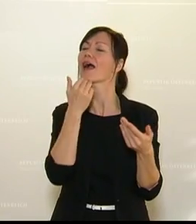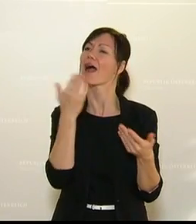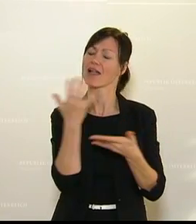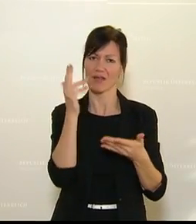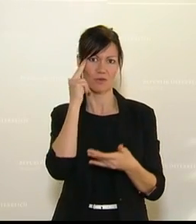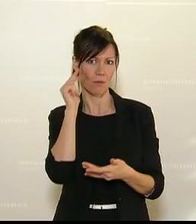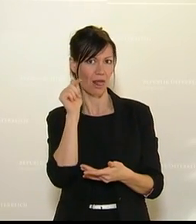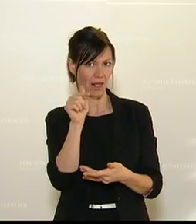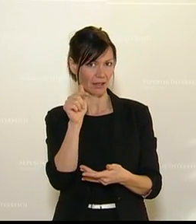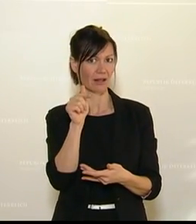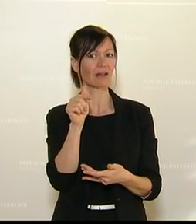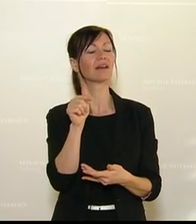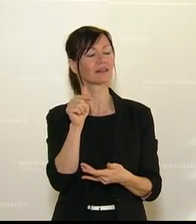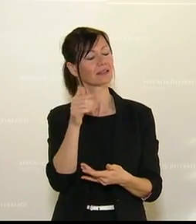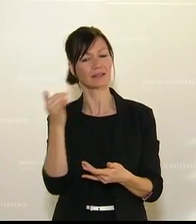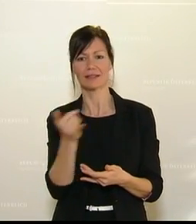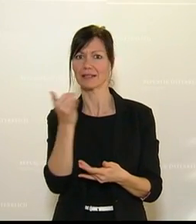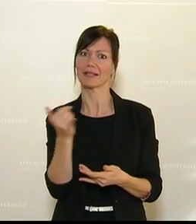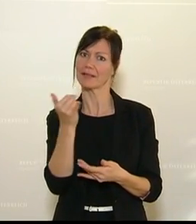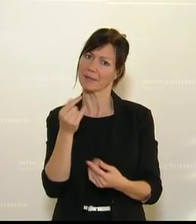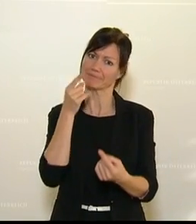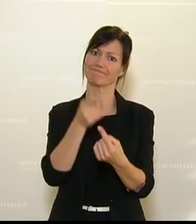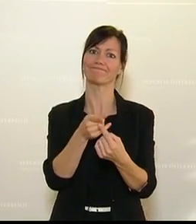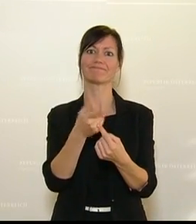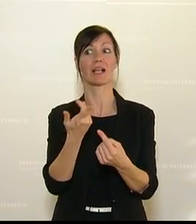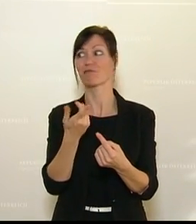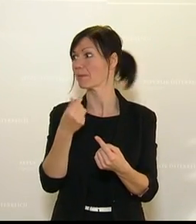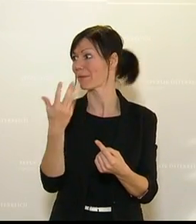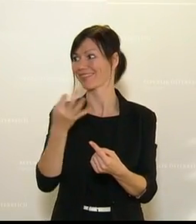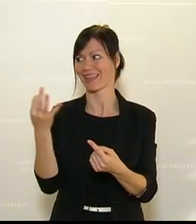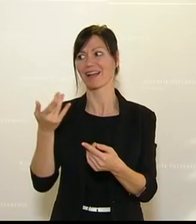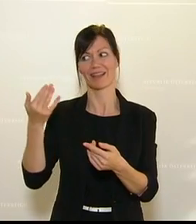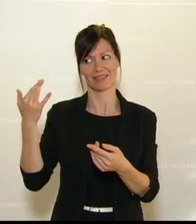müssen und stehen in den letzten Tagen und auch in Zukunft.